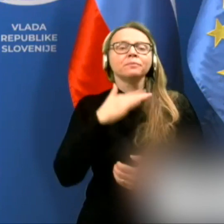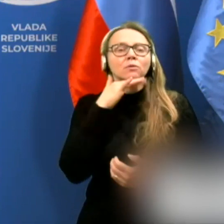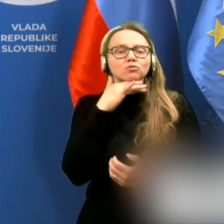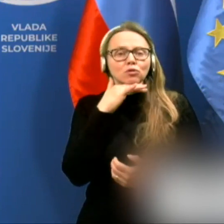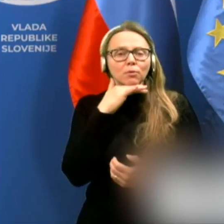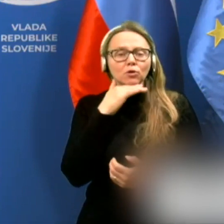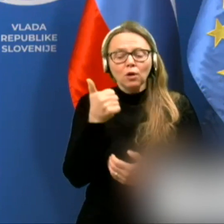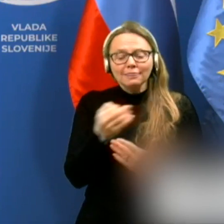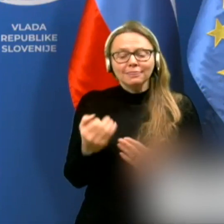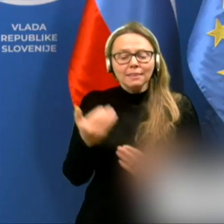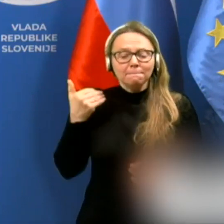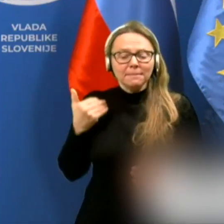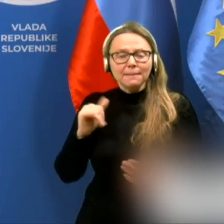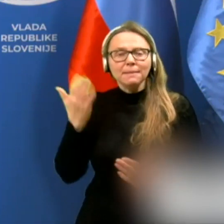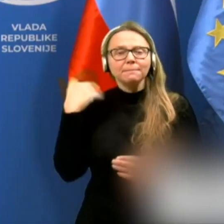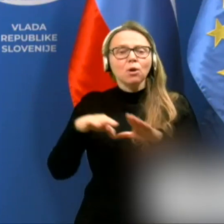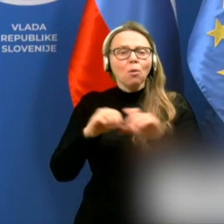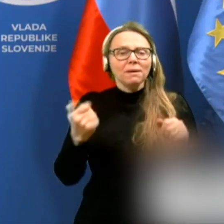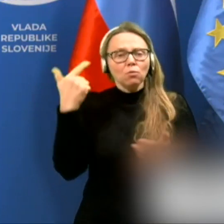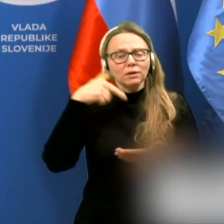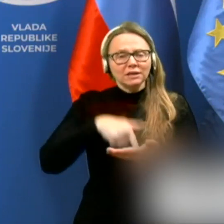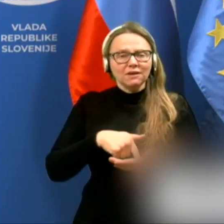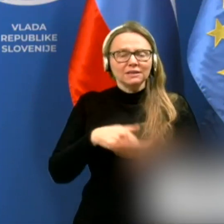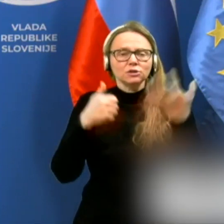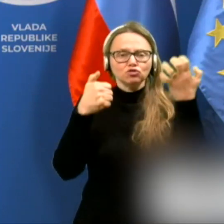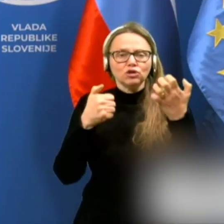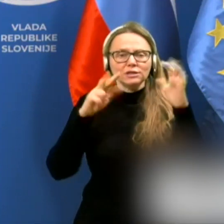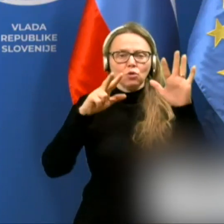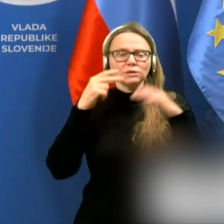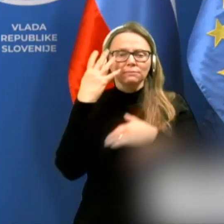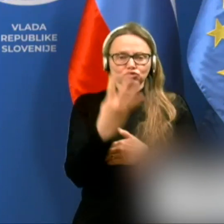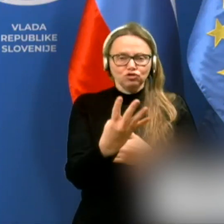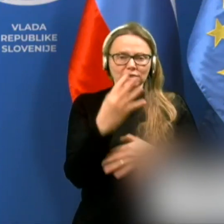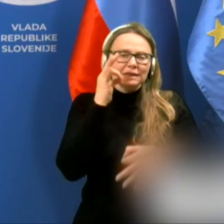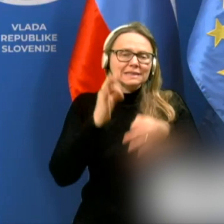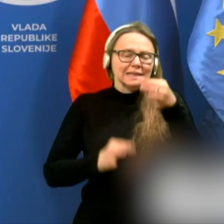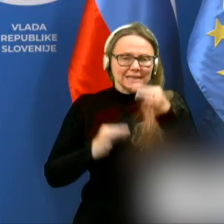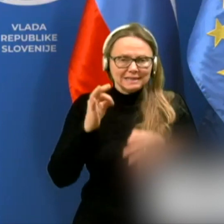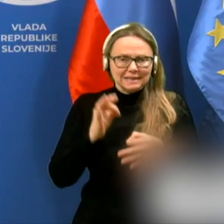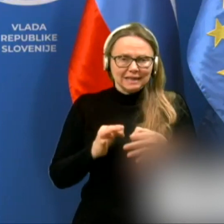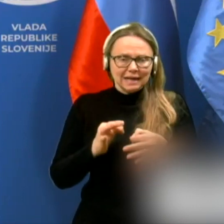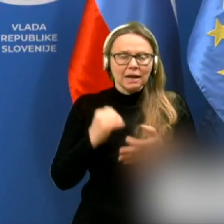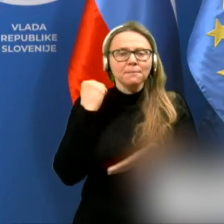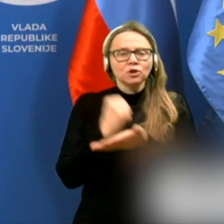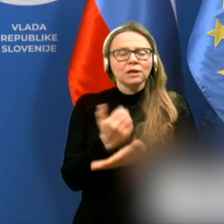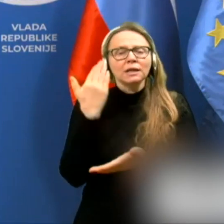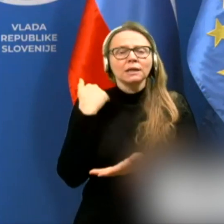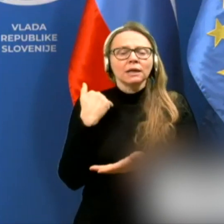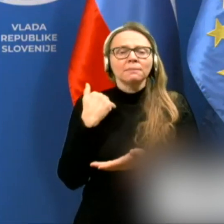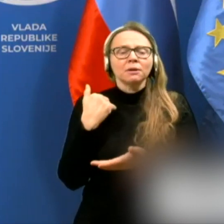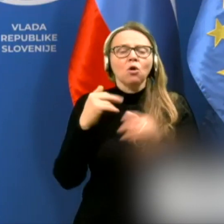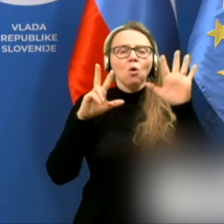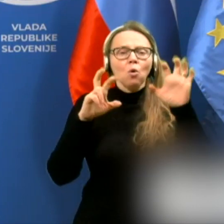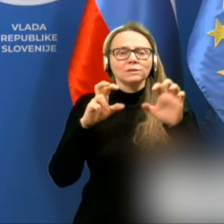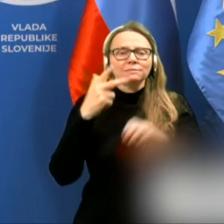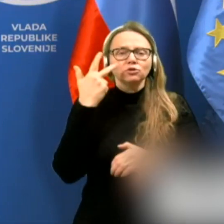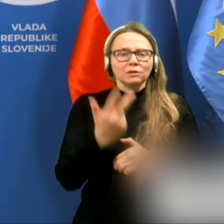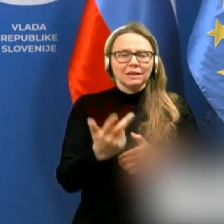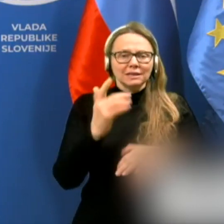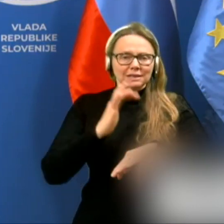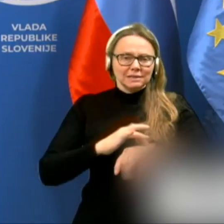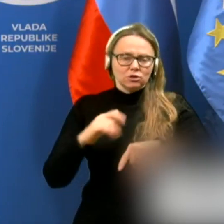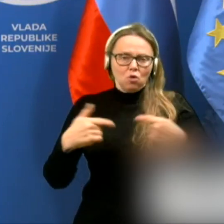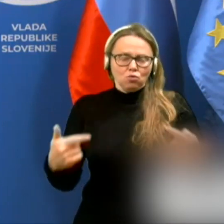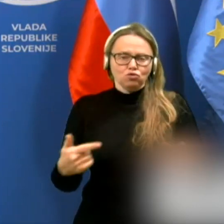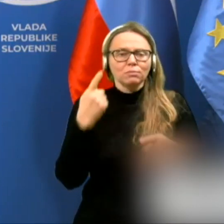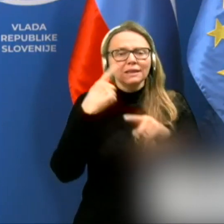soboto, dan prej, je bilo opravljenih 2648 testiranj, potrjenih je bilo 830 okužb.